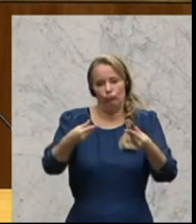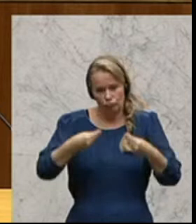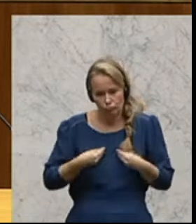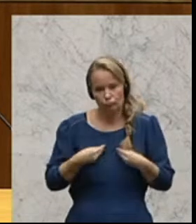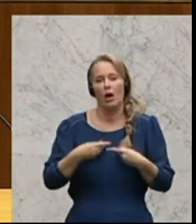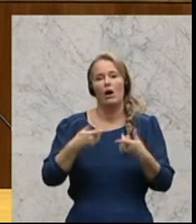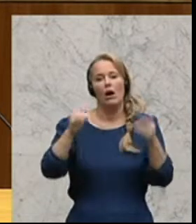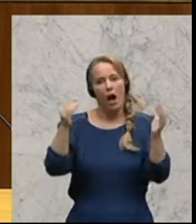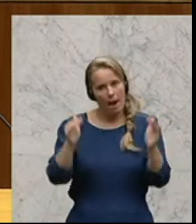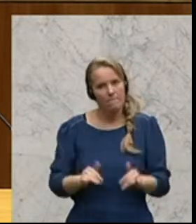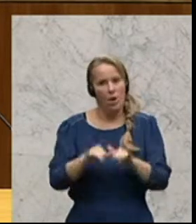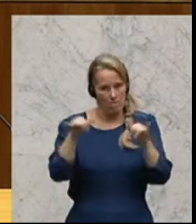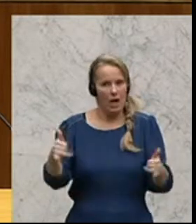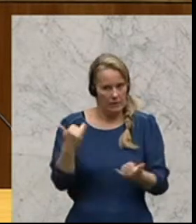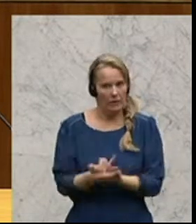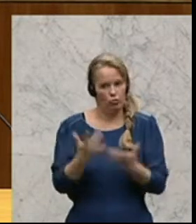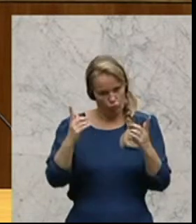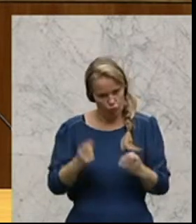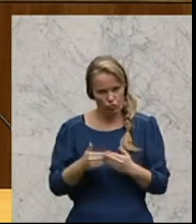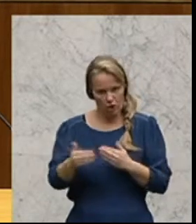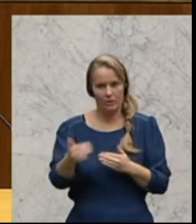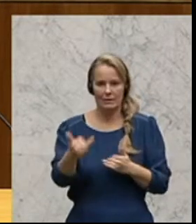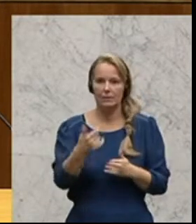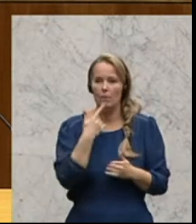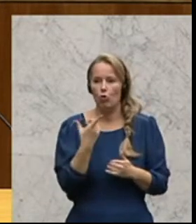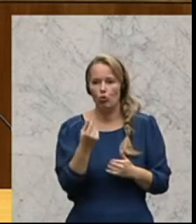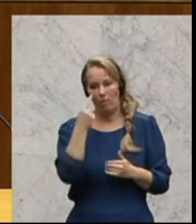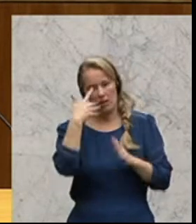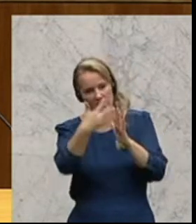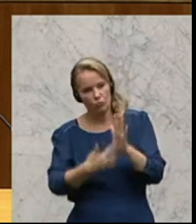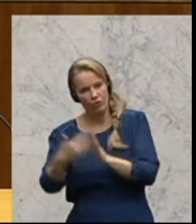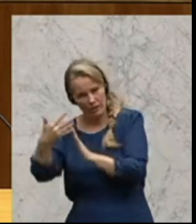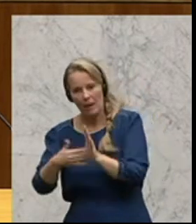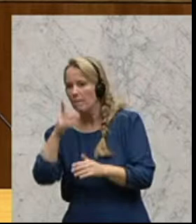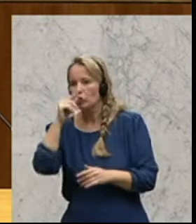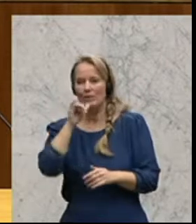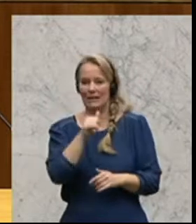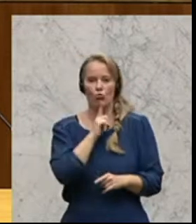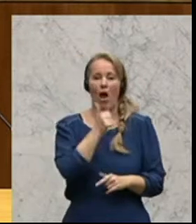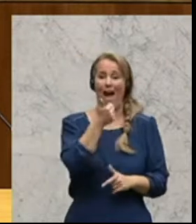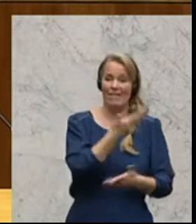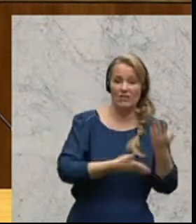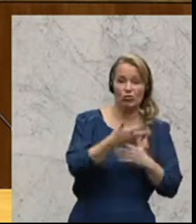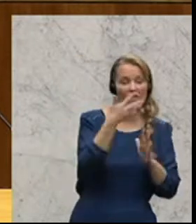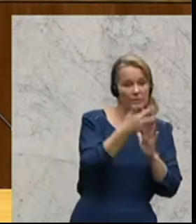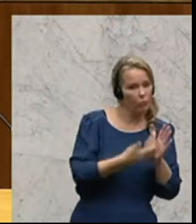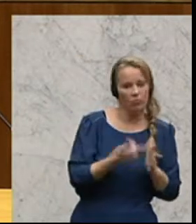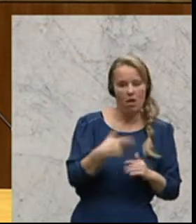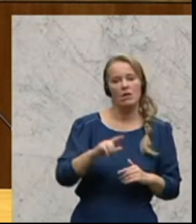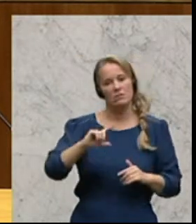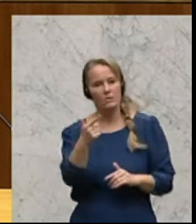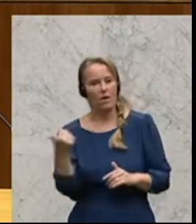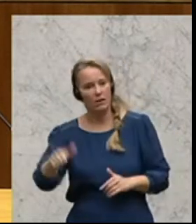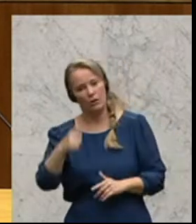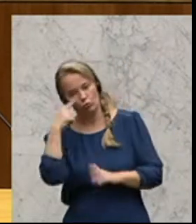Abbaubank ist installiert. Es gibt ein sogenanntes Double Screening der Assets. Das heißt, wir verlassen uns hier nicht auf einen Wirtschaftsprüfer, sondern wir nehmen einen zweiten